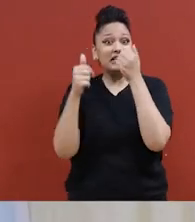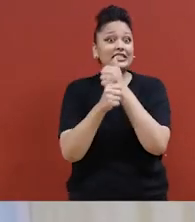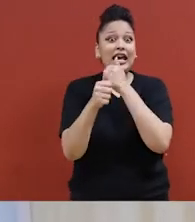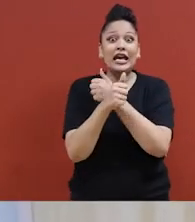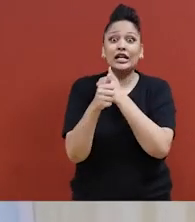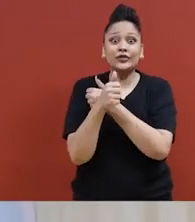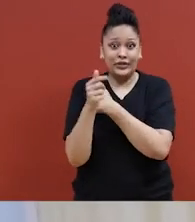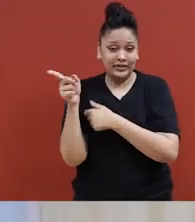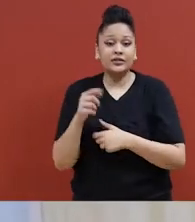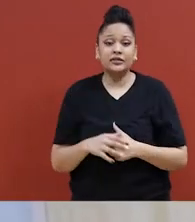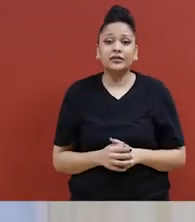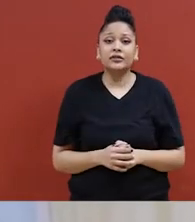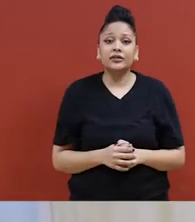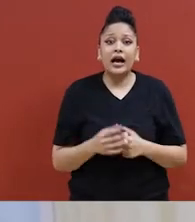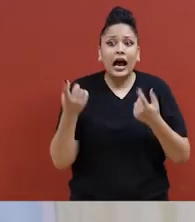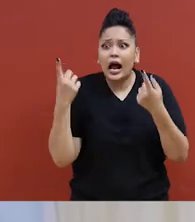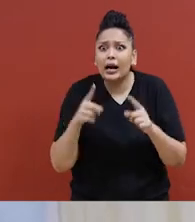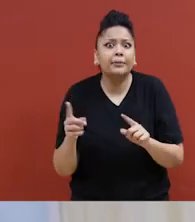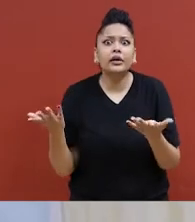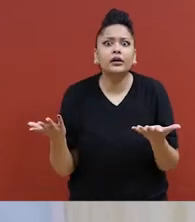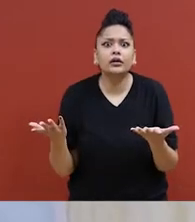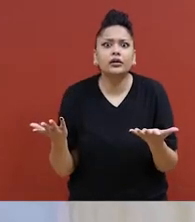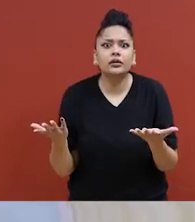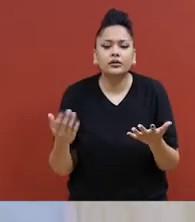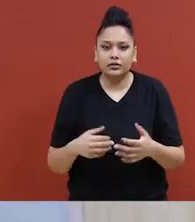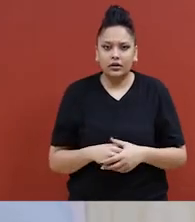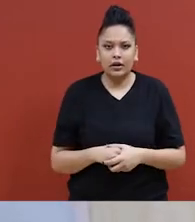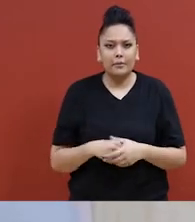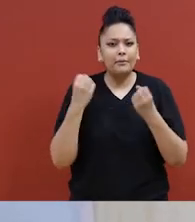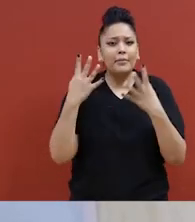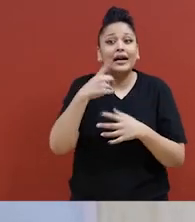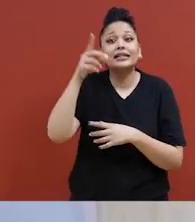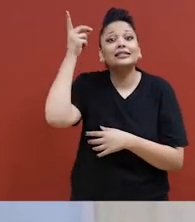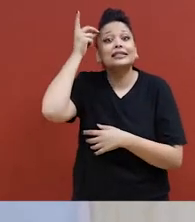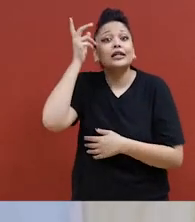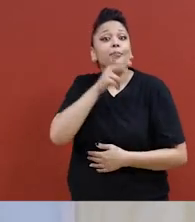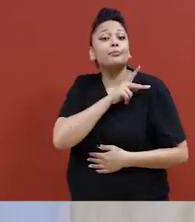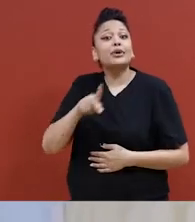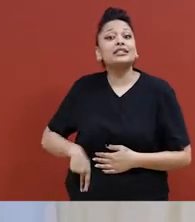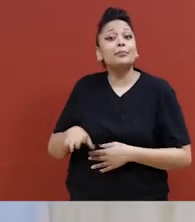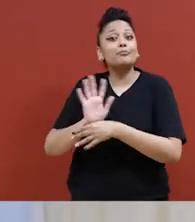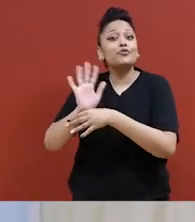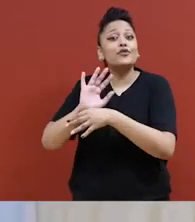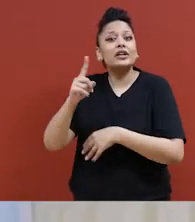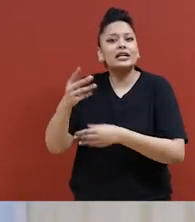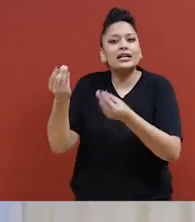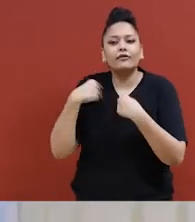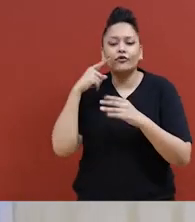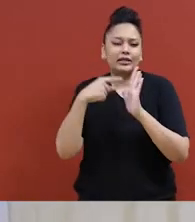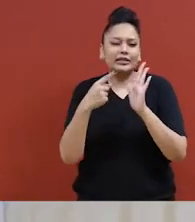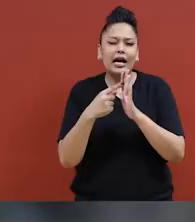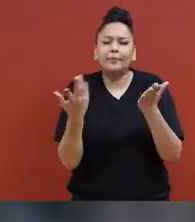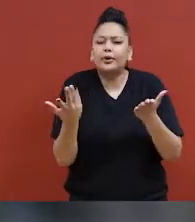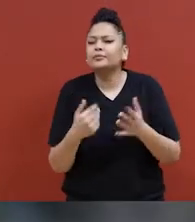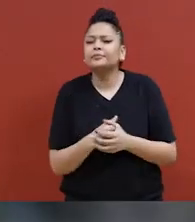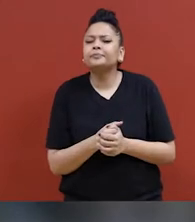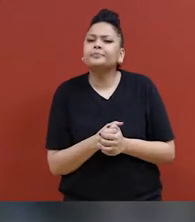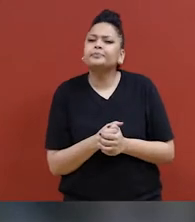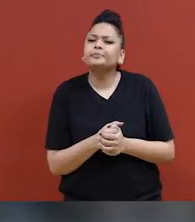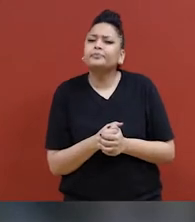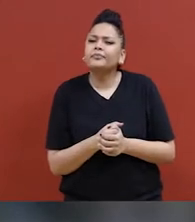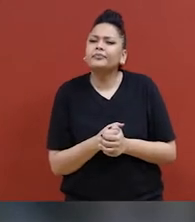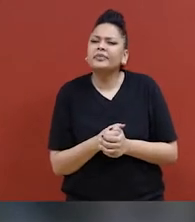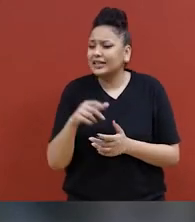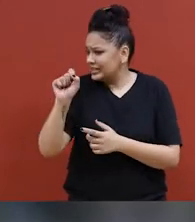Et qu'est-ce qui-t-il lorsque la princesse est en danger dans de nombreuses histoires de Walt Disney? Donnez-moi un exemple. Steph, lève la main.